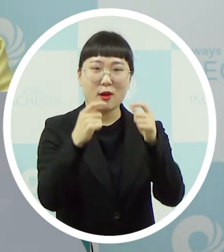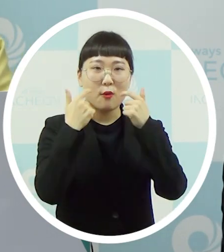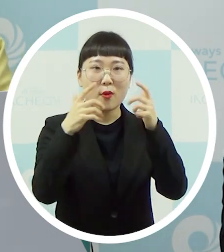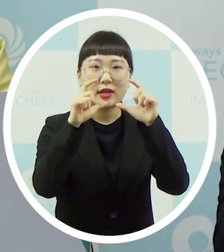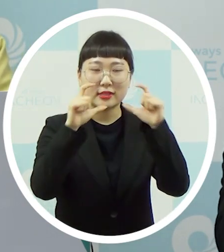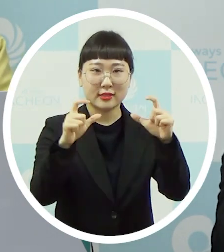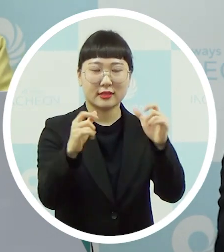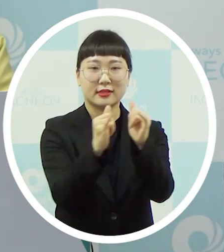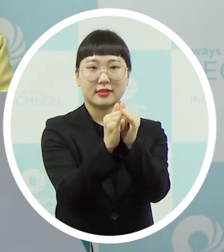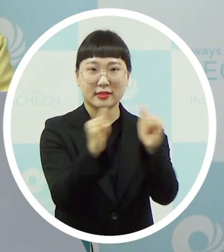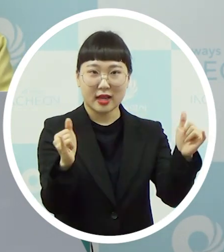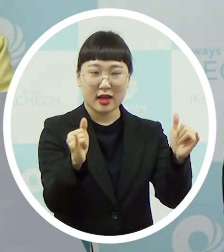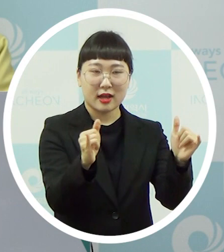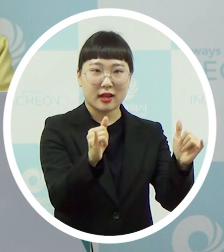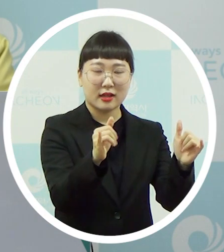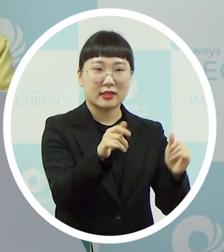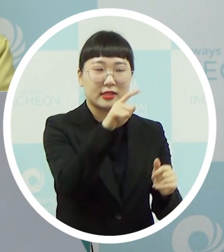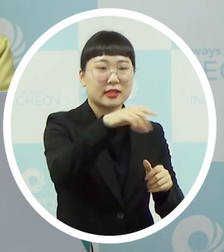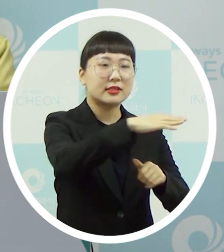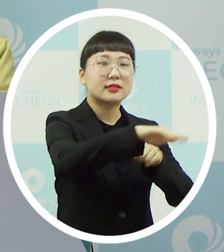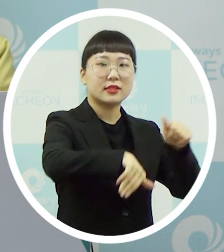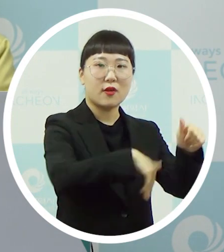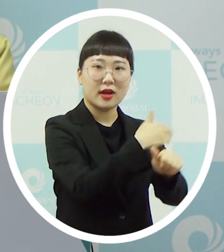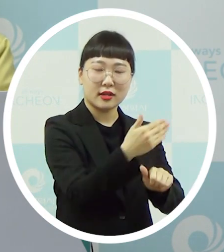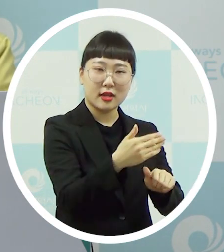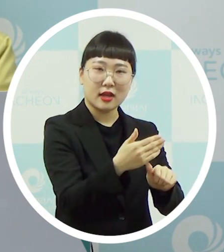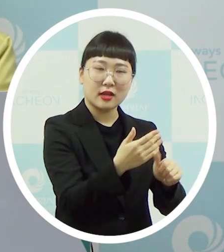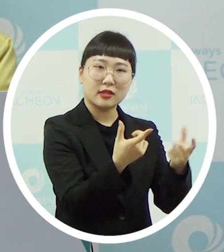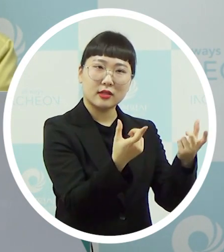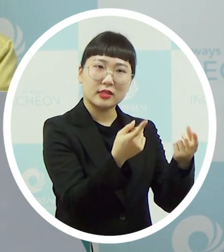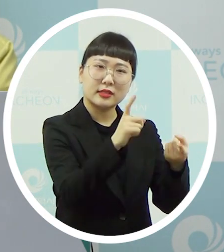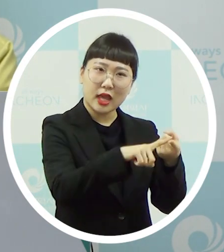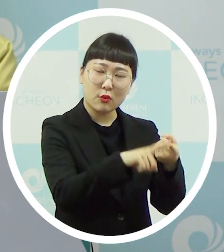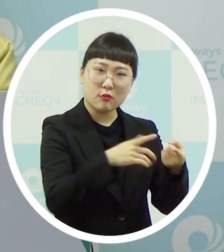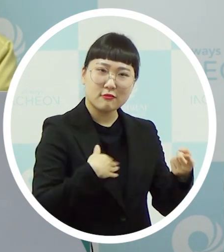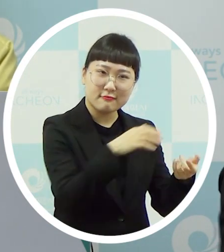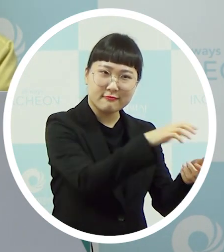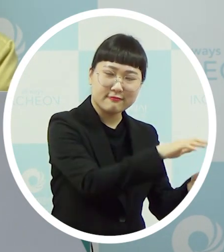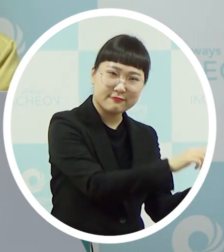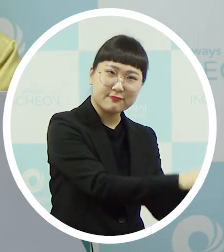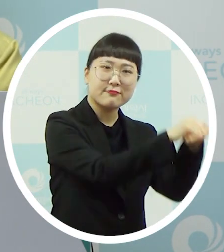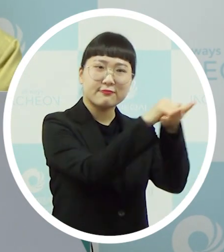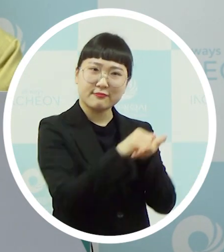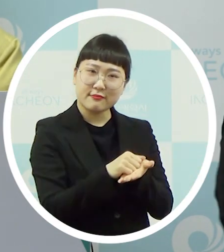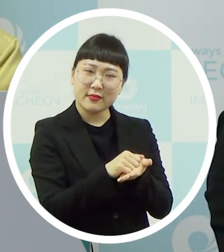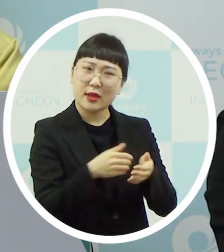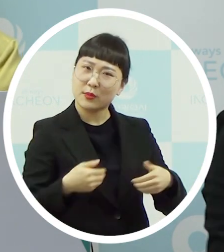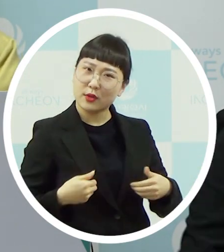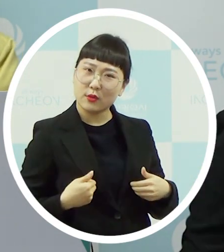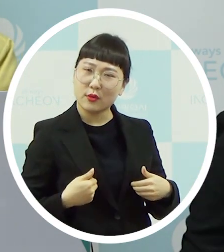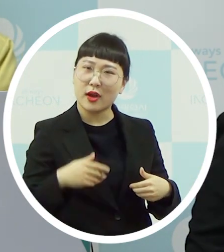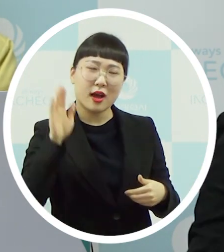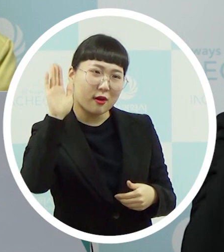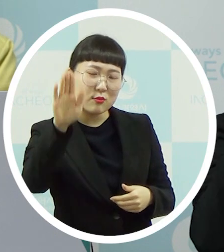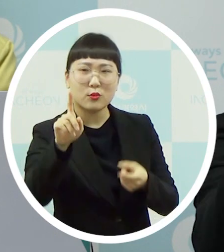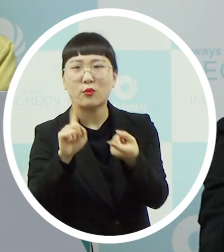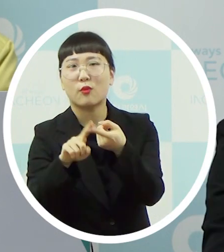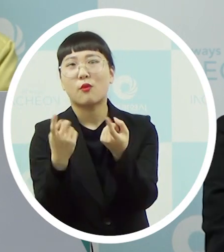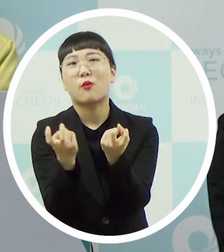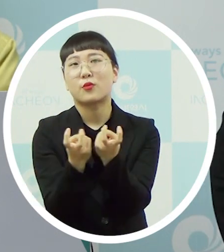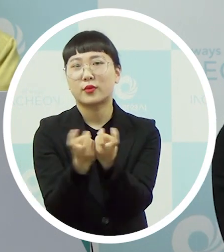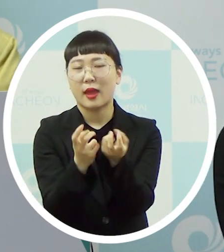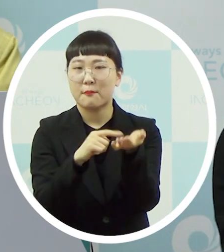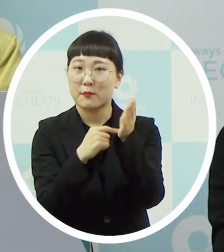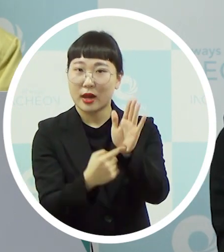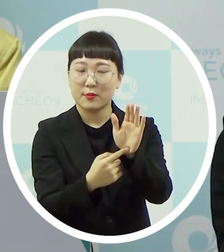시스템을 지속적으로 가져가야 되는가에 대한 저희들 내부적으로 논의가 있었습니다 그래서 앞으로는 발표하는 시스템을 좀